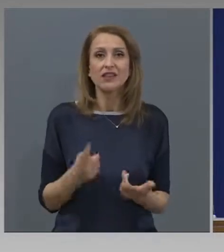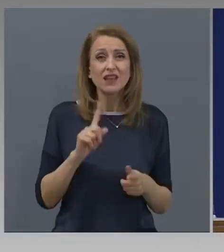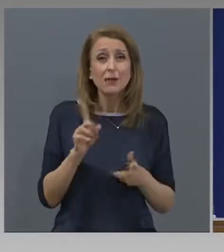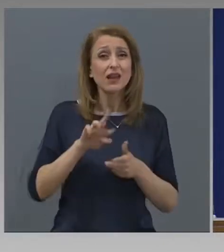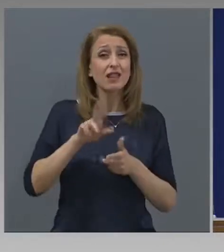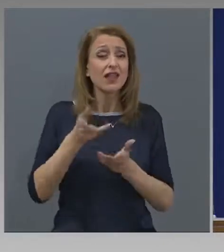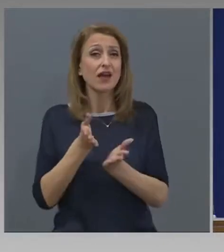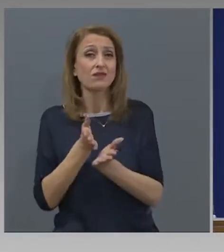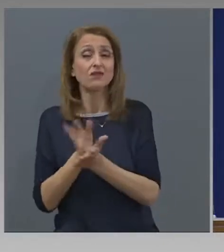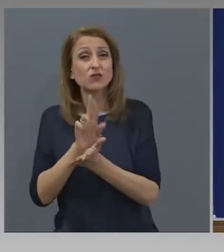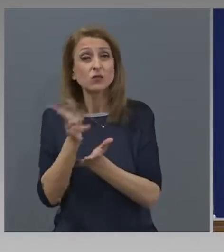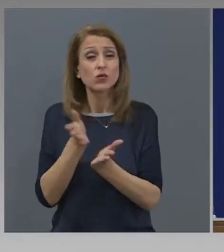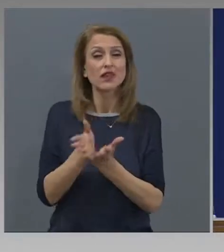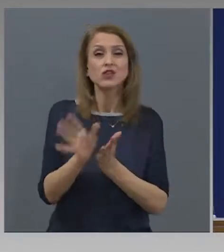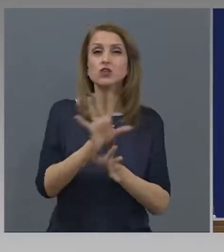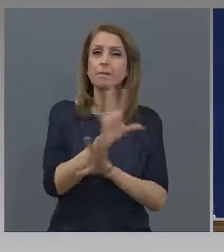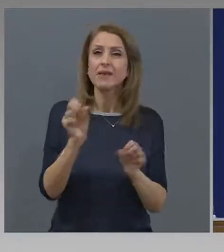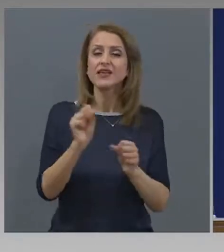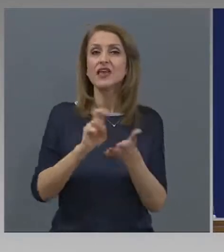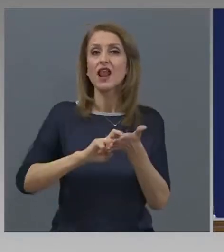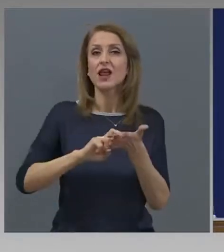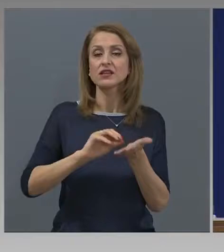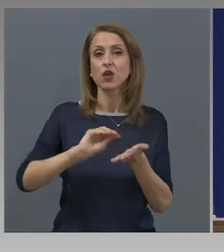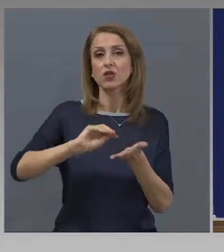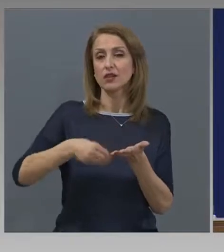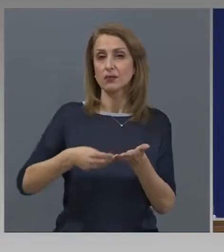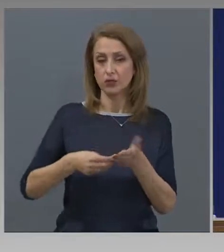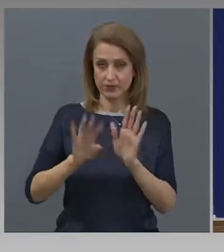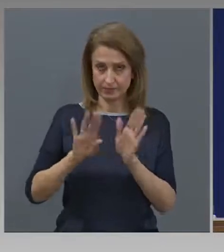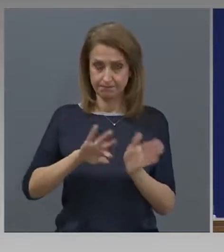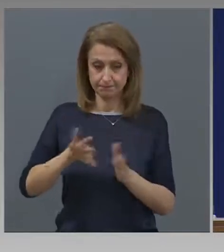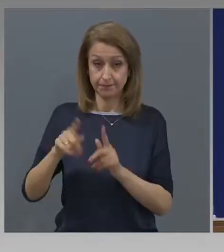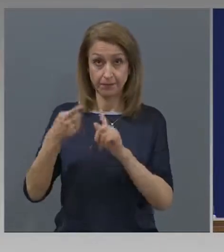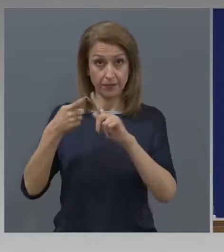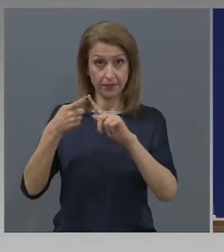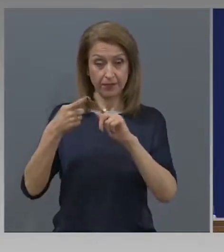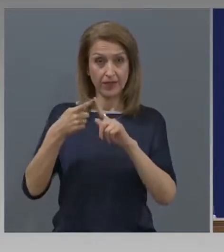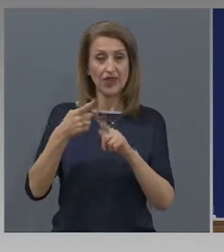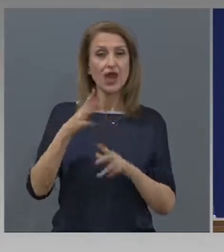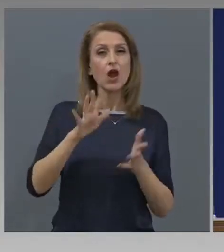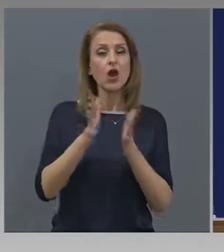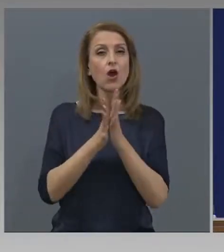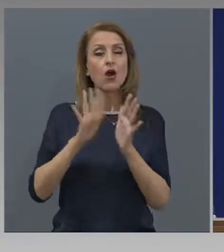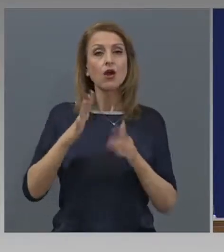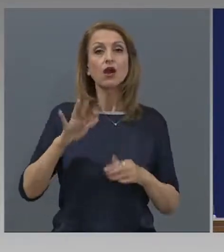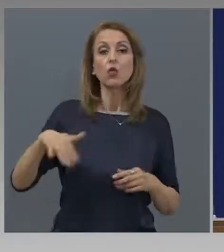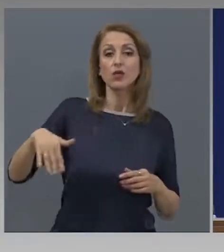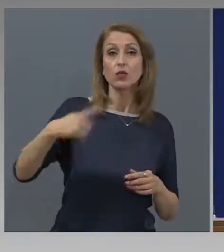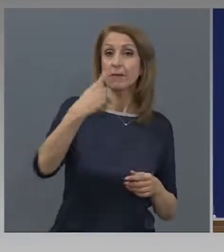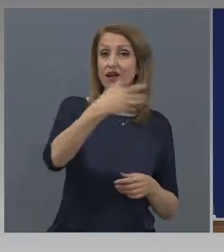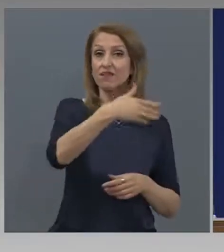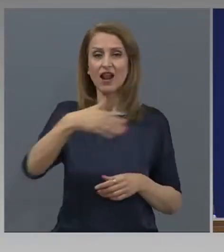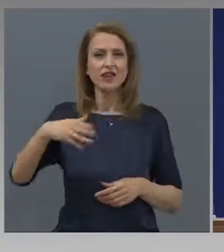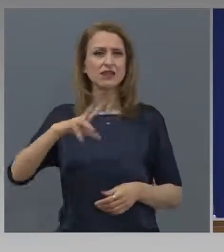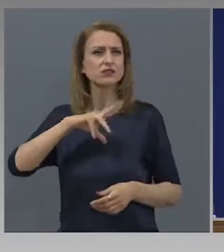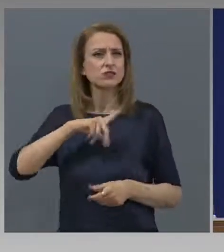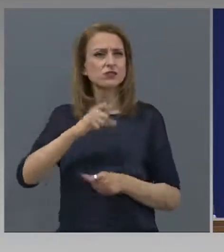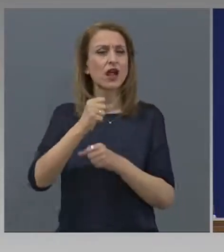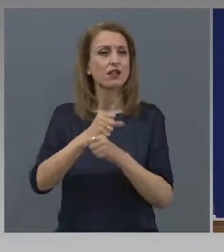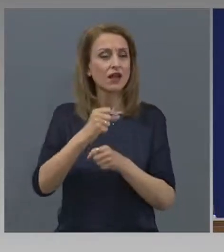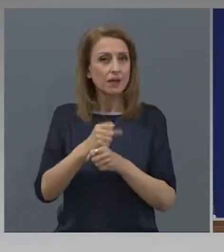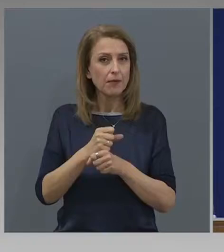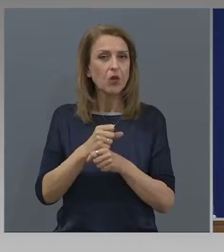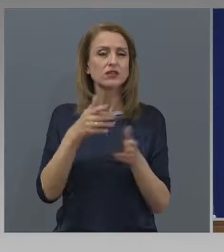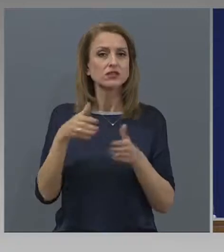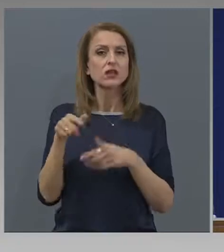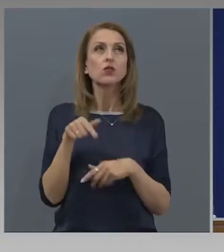услугата към бюрото по труда? Хората, които са на първа линия са около 6100, приблизително. Това